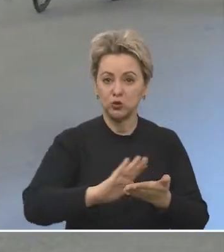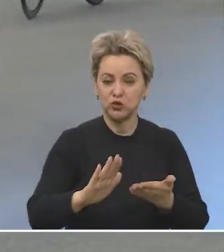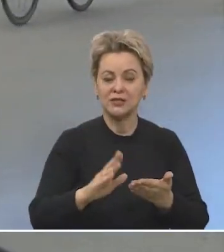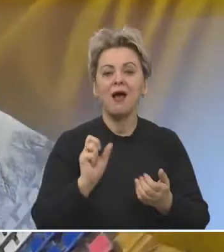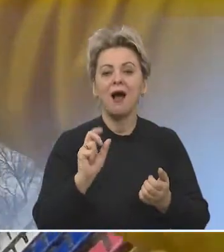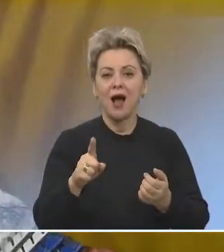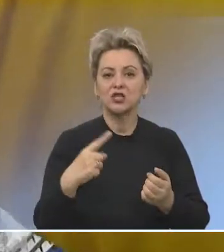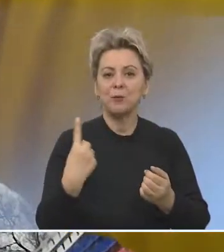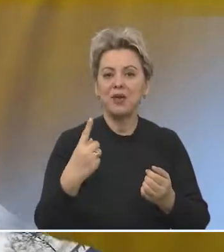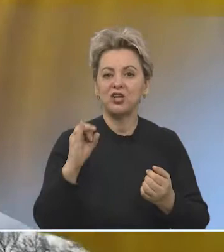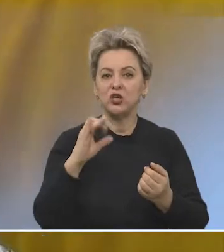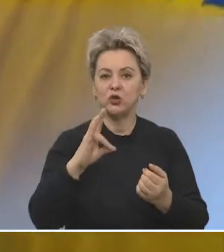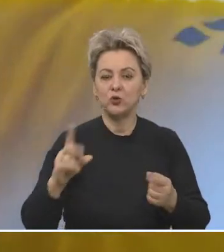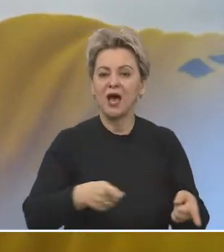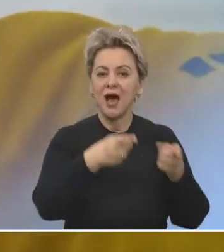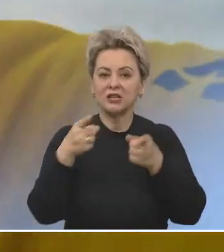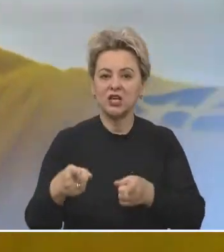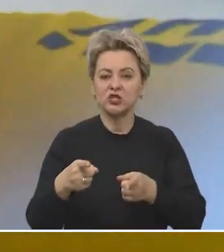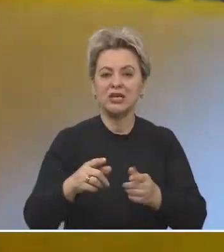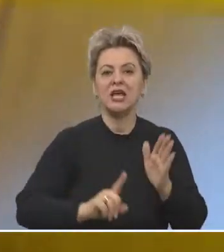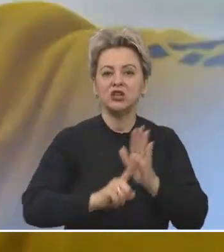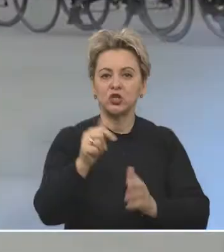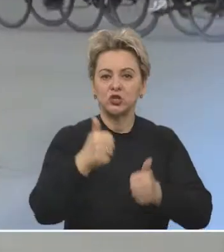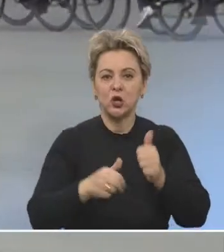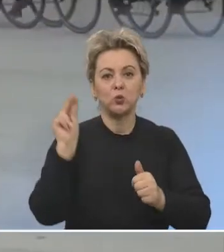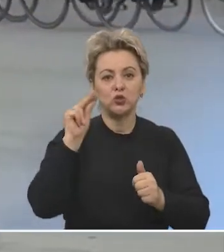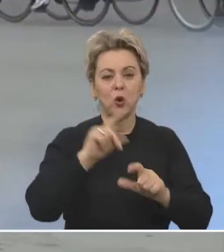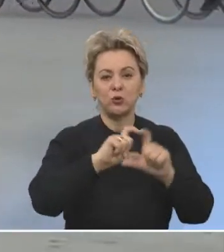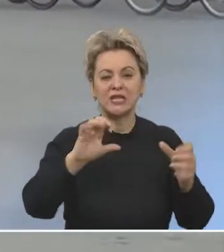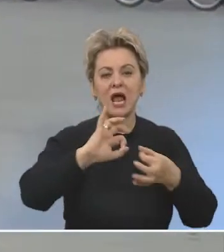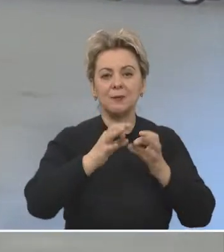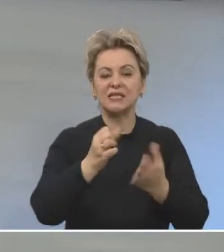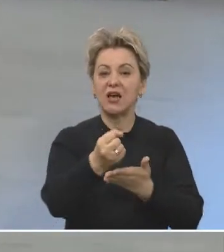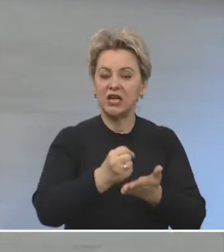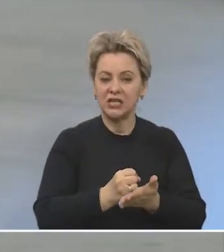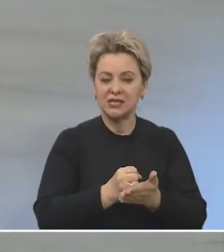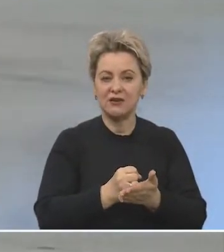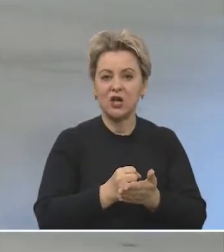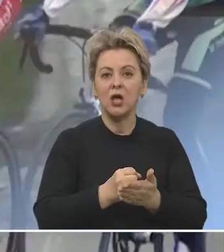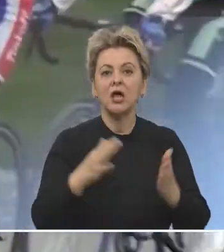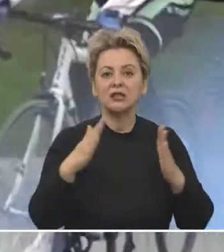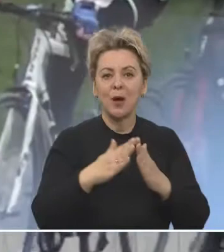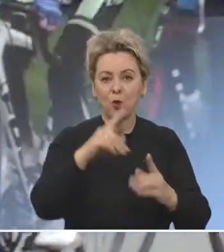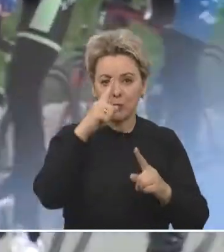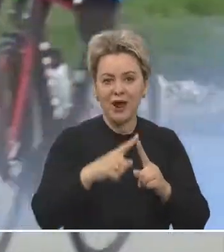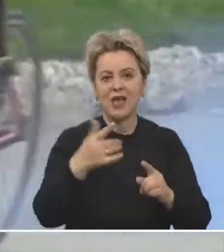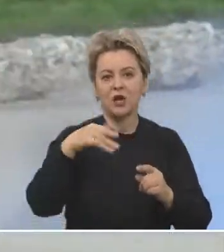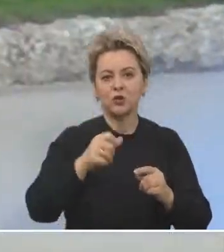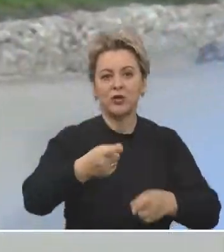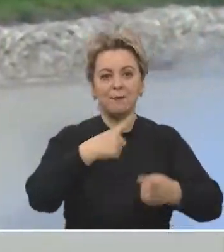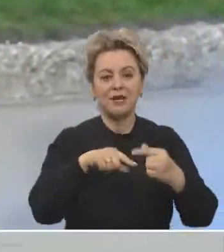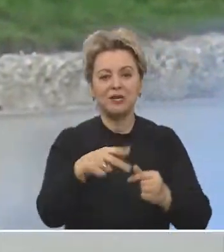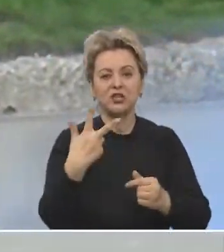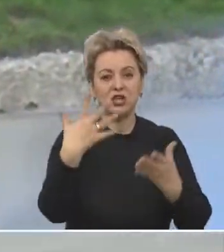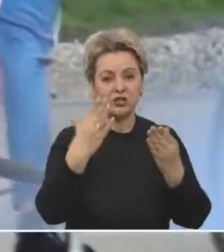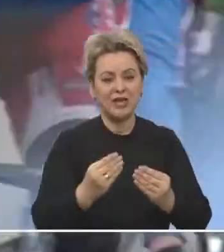состоялась. Также до 1 июня отложили календарные старты учащихся училища Олимпийского резерва. Домой братья Анухины